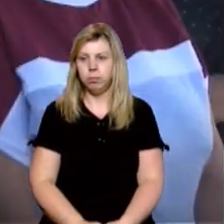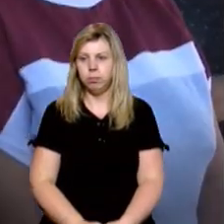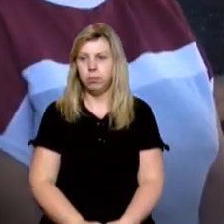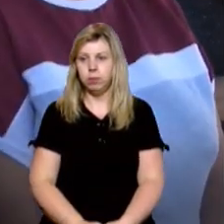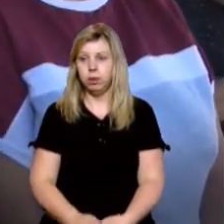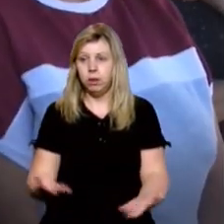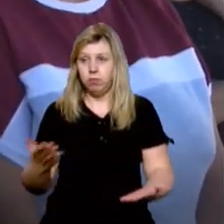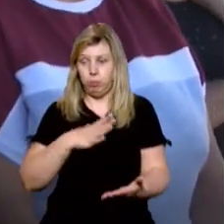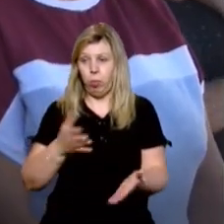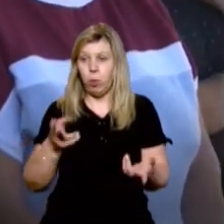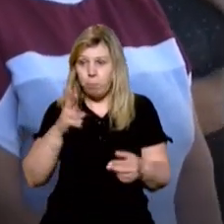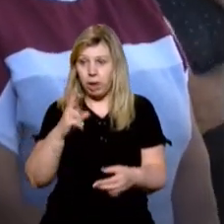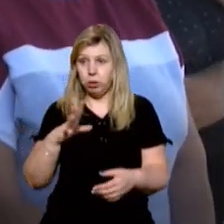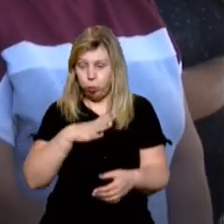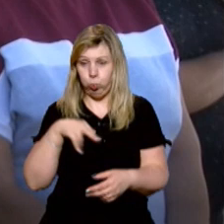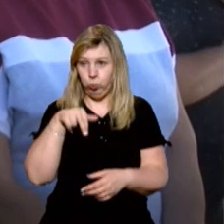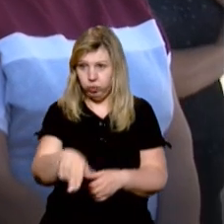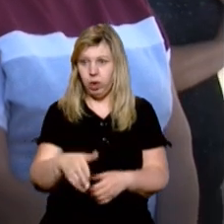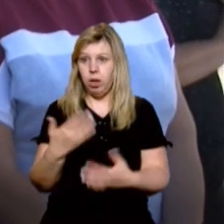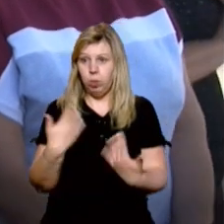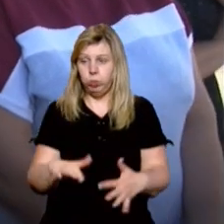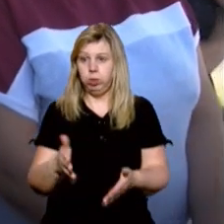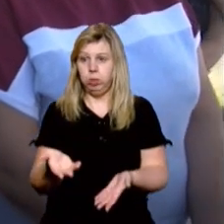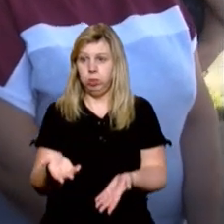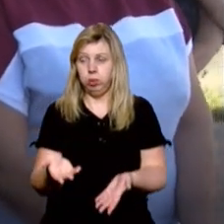Та він був у п'ятницю, він був.